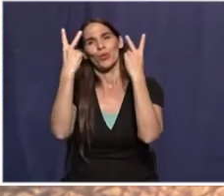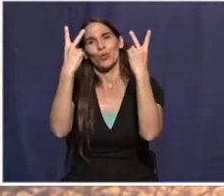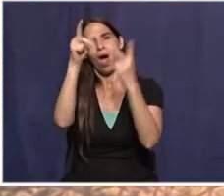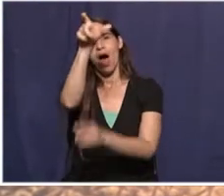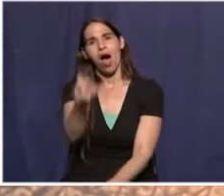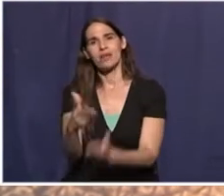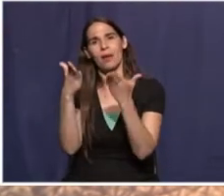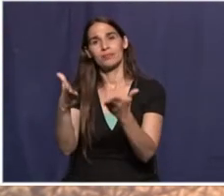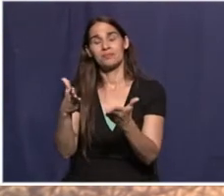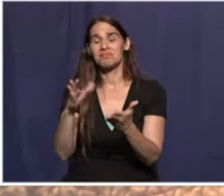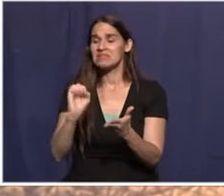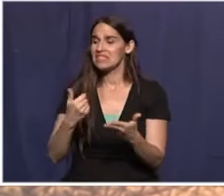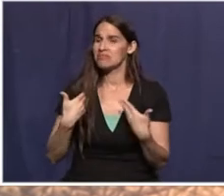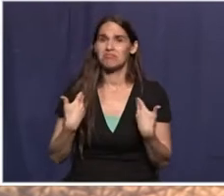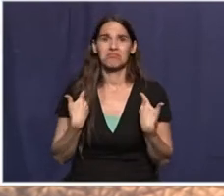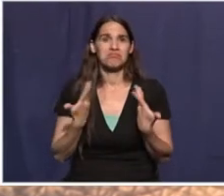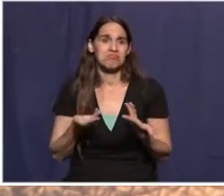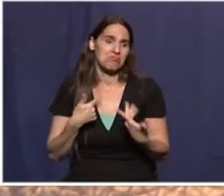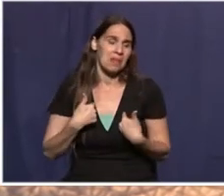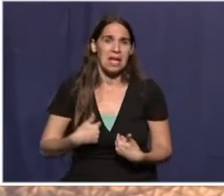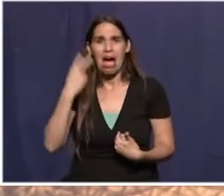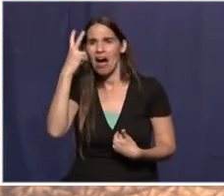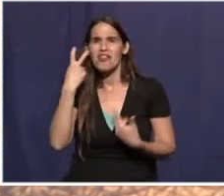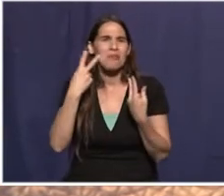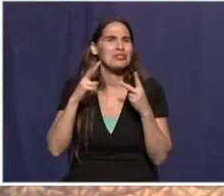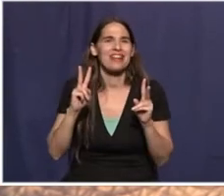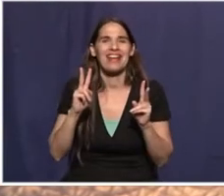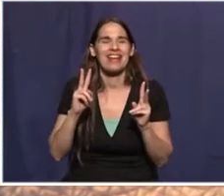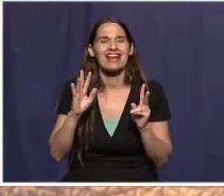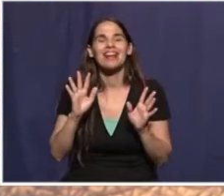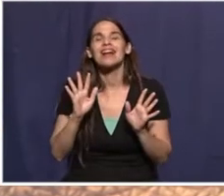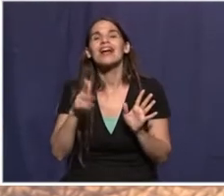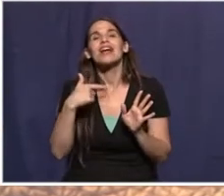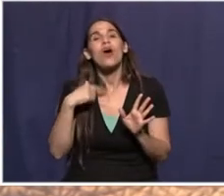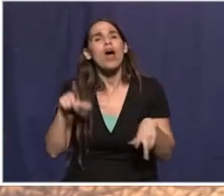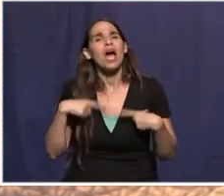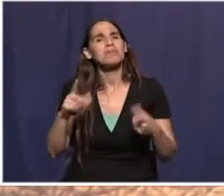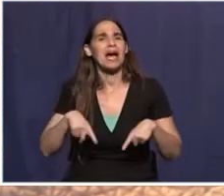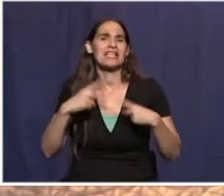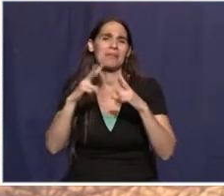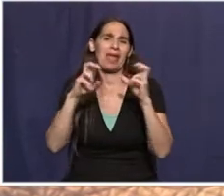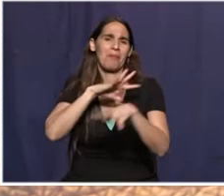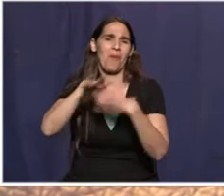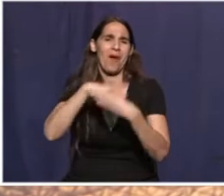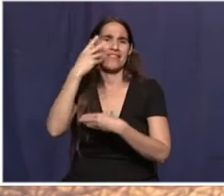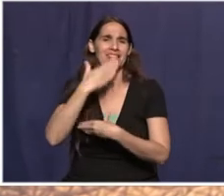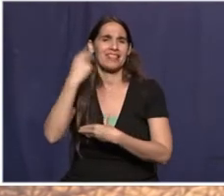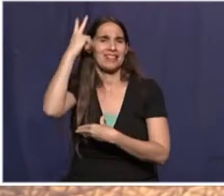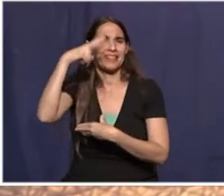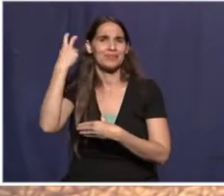אם הייתה למדים או ערבי ביום יום. כל החיים שלי חייתי בעיר מושולבת. ביולדתי